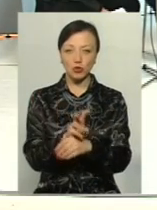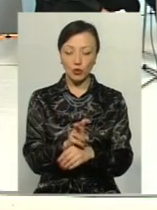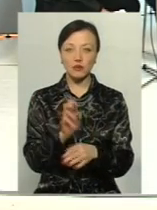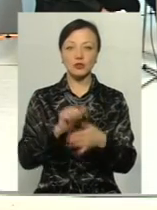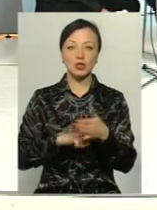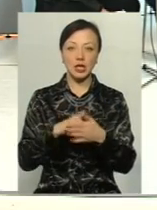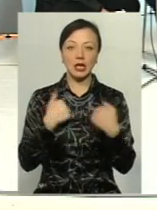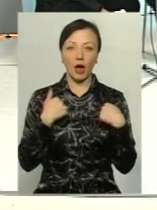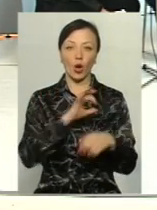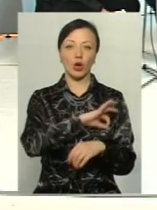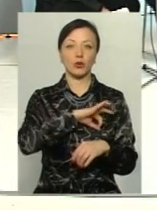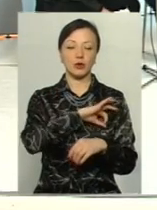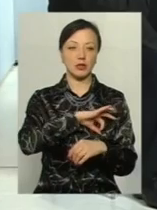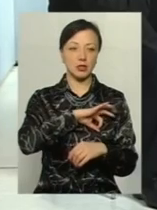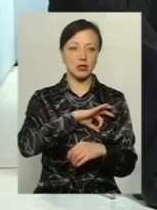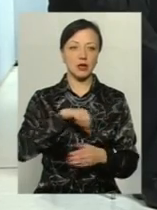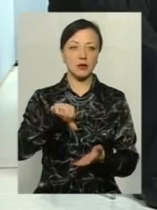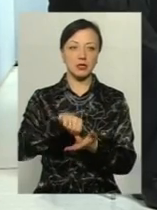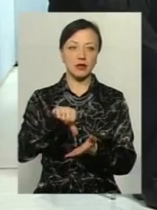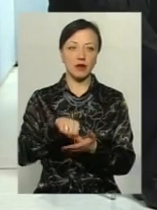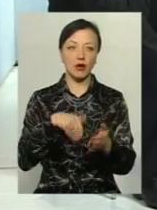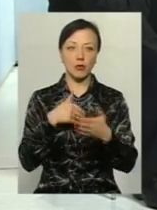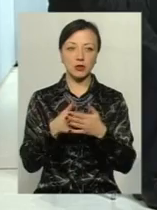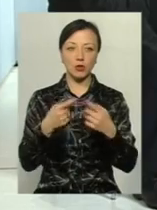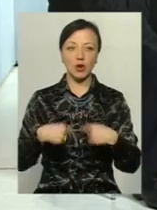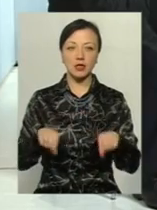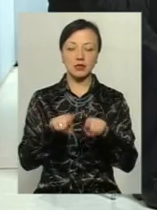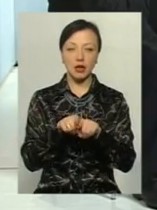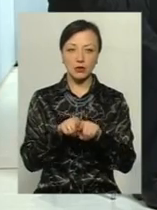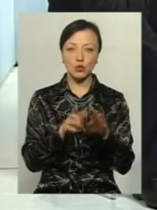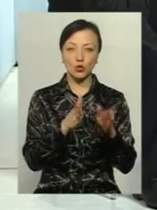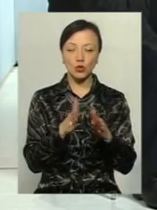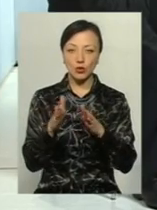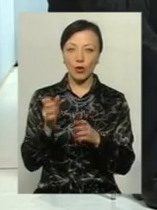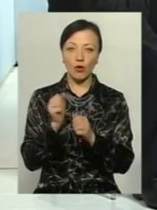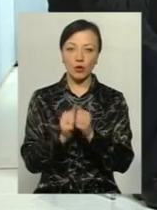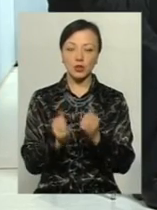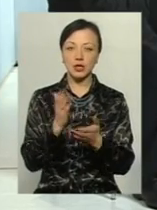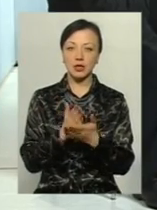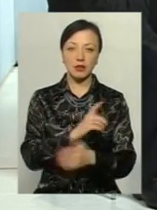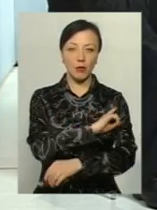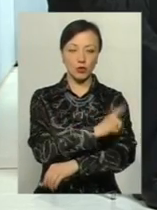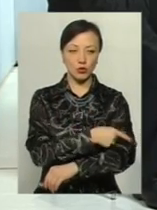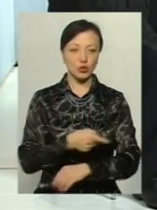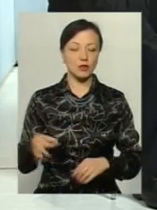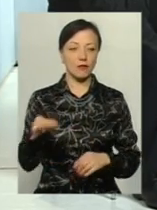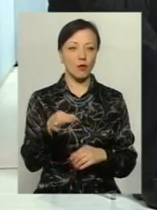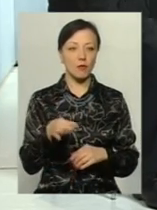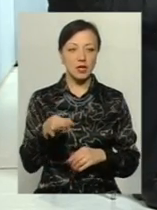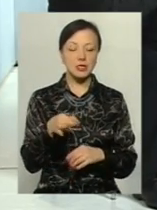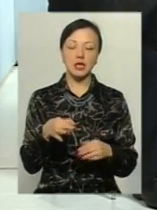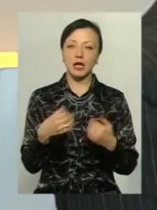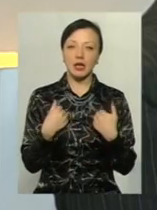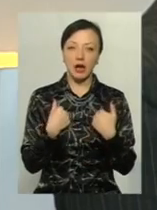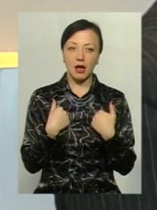я як правник, представляю громадянську організацію, структуризовану, в кожному районі є одна з найпотужніших в області, я